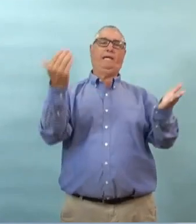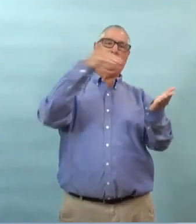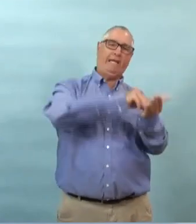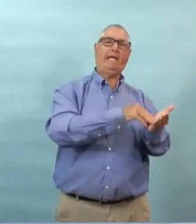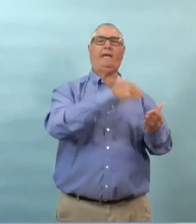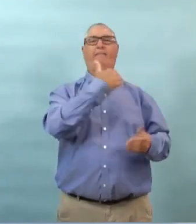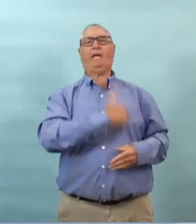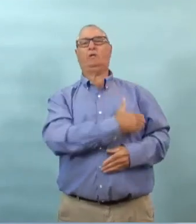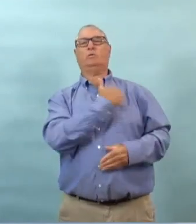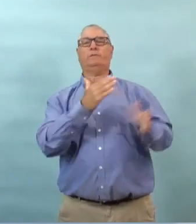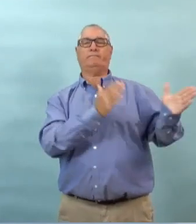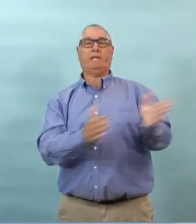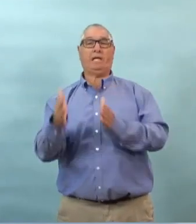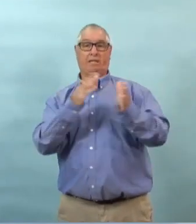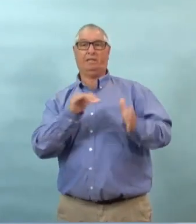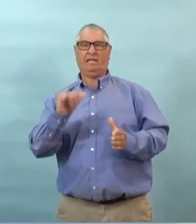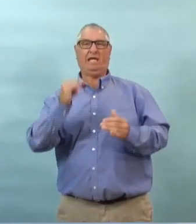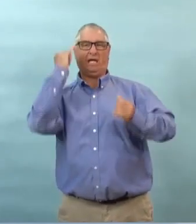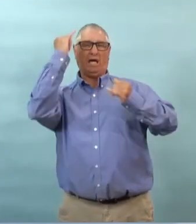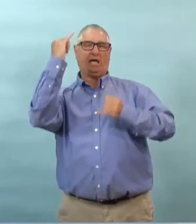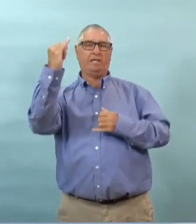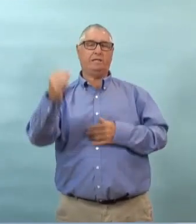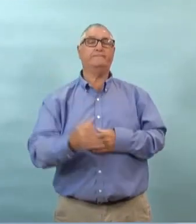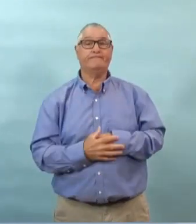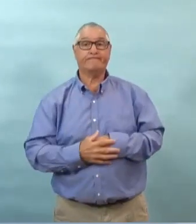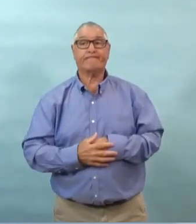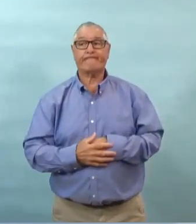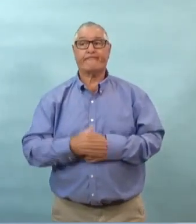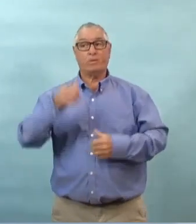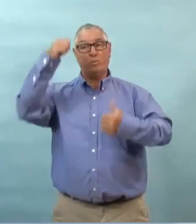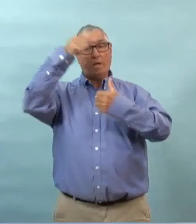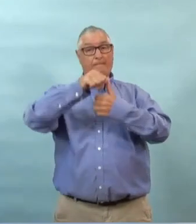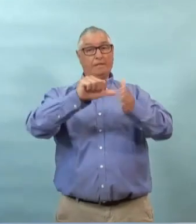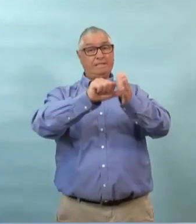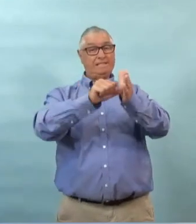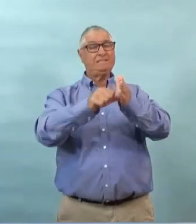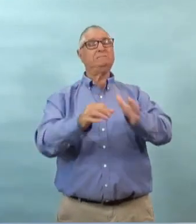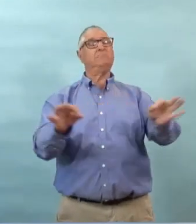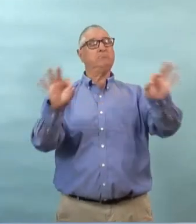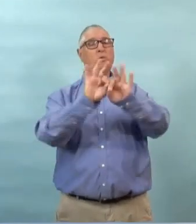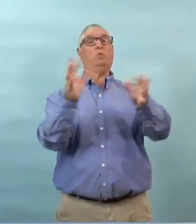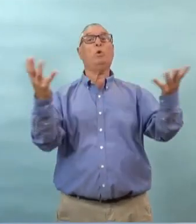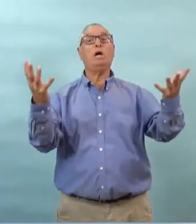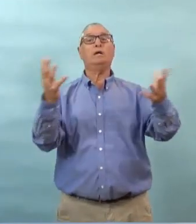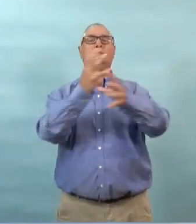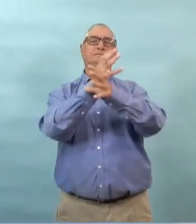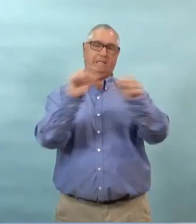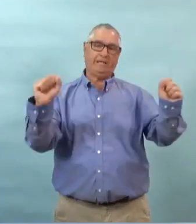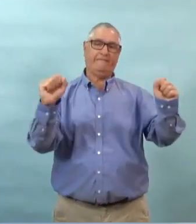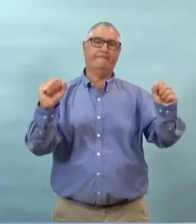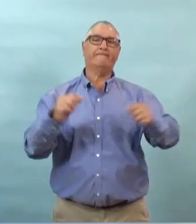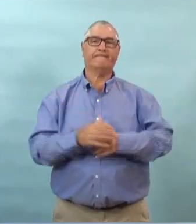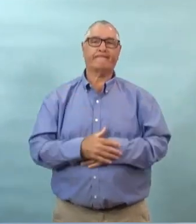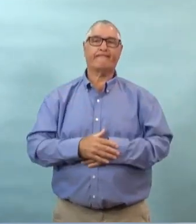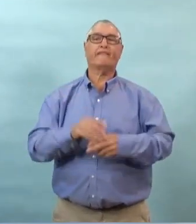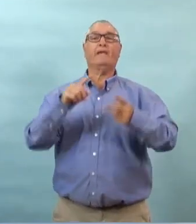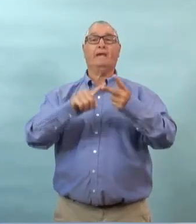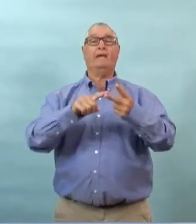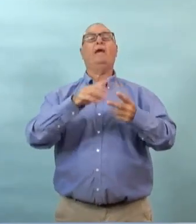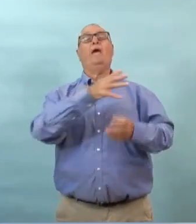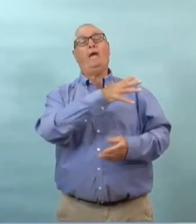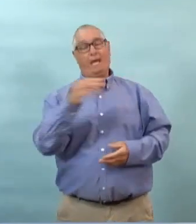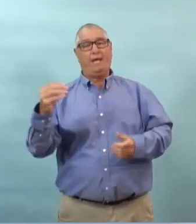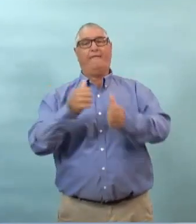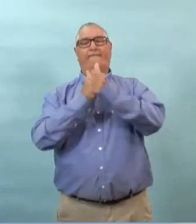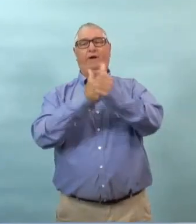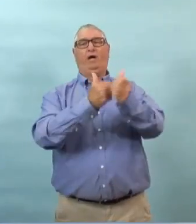partie de la stratégie de rétablissement des services au manitoba nous mettons la santé et la sécurité des manitobains à l'avant de tous